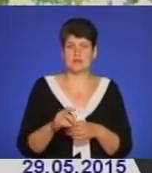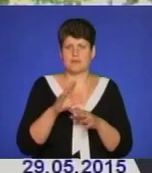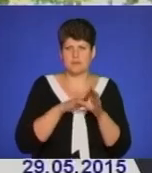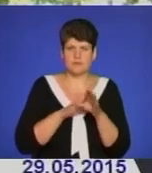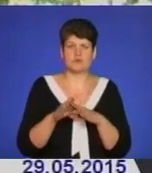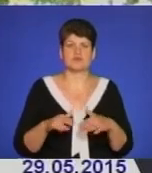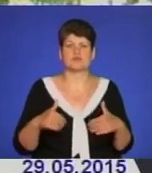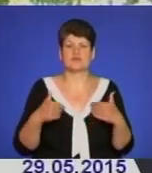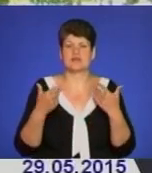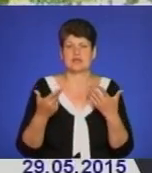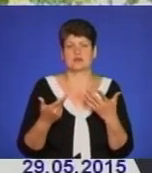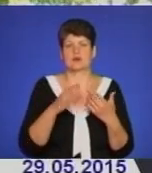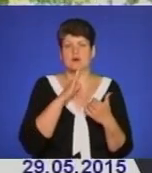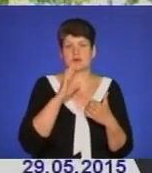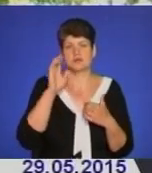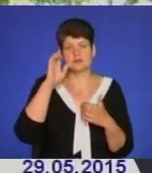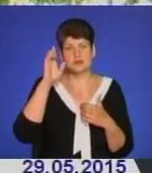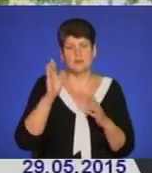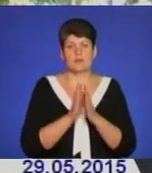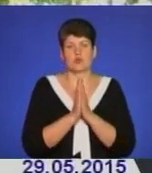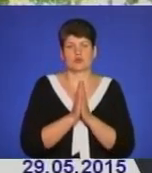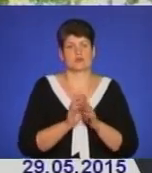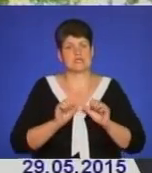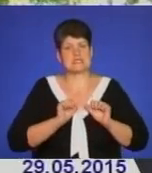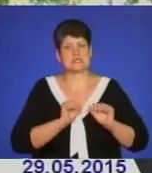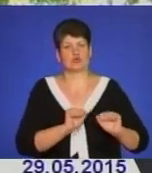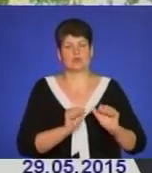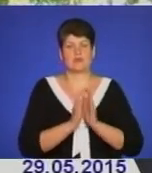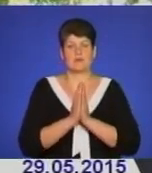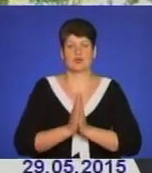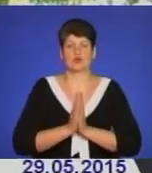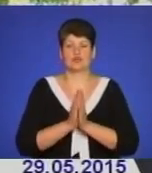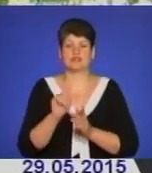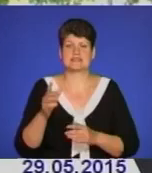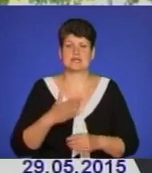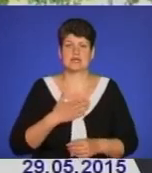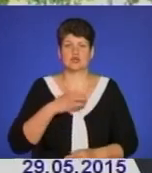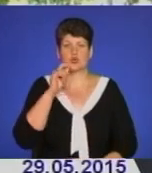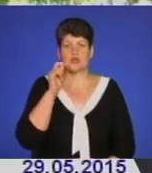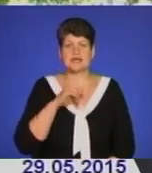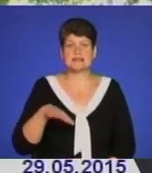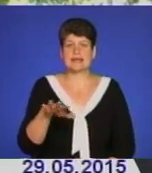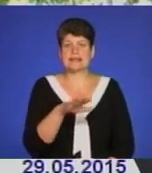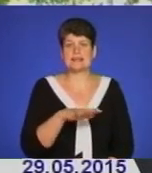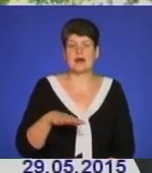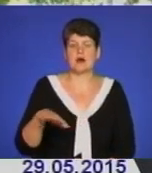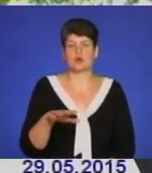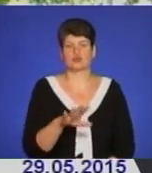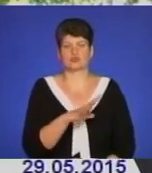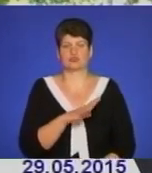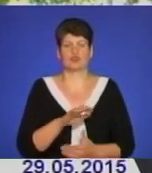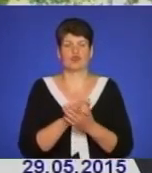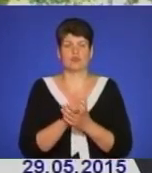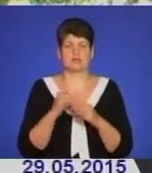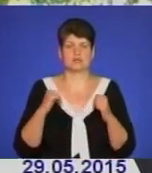звертаємося до Пресвятої Богородиці і просимо її заступництва і молотовності за наш український народ, щоб запанував мир і